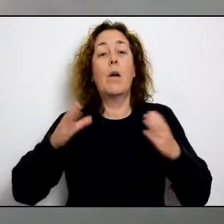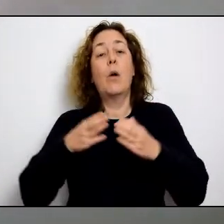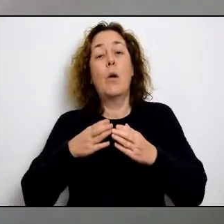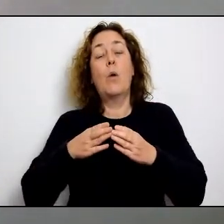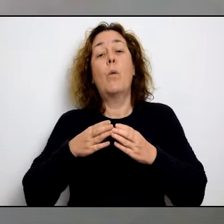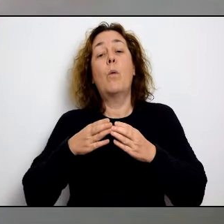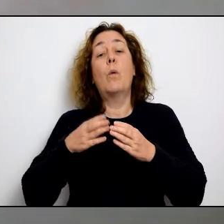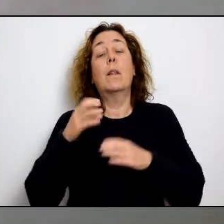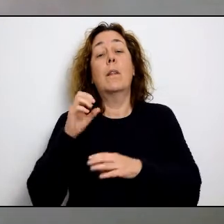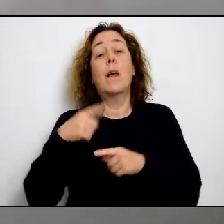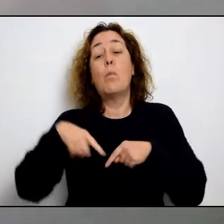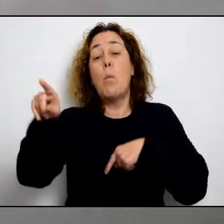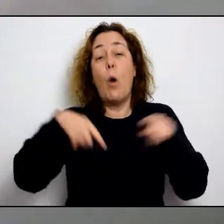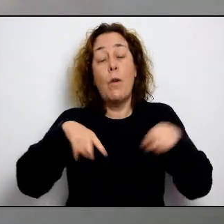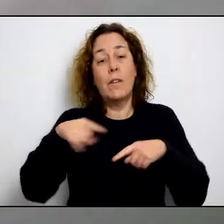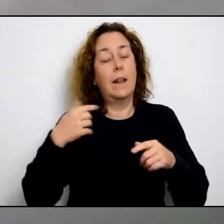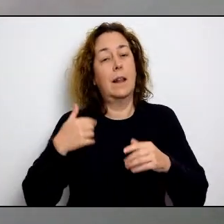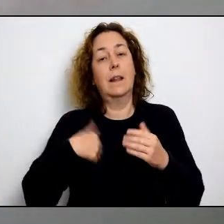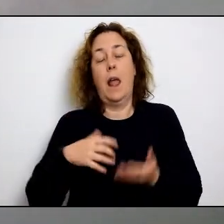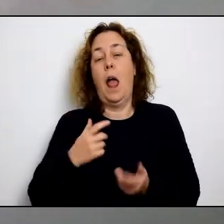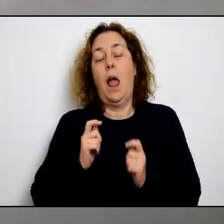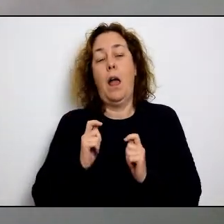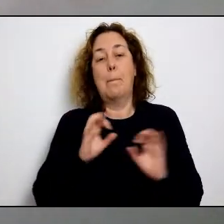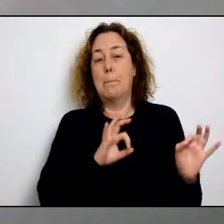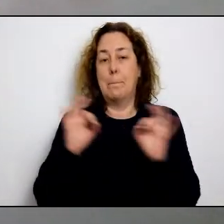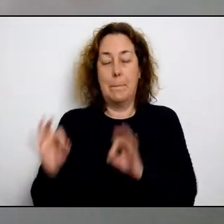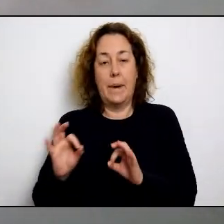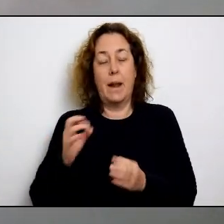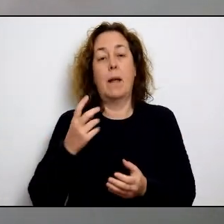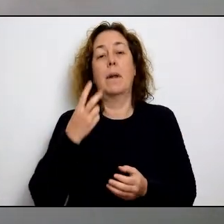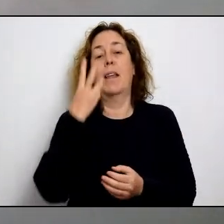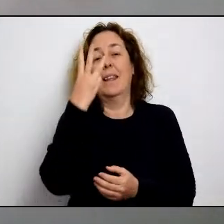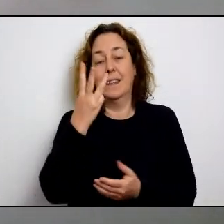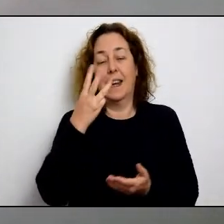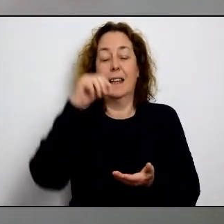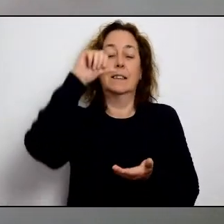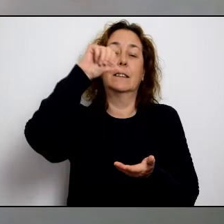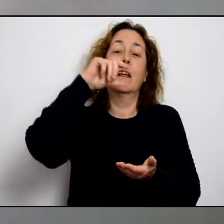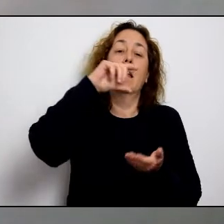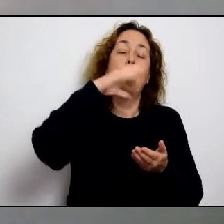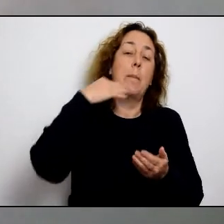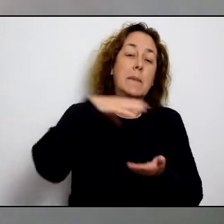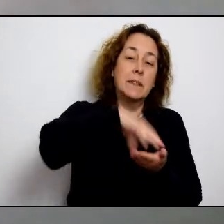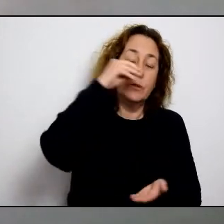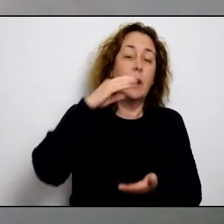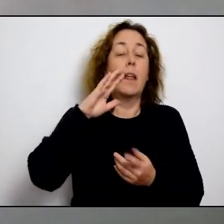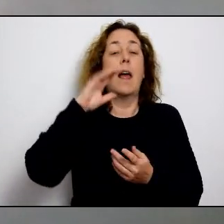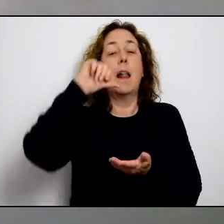i 34 que estan sent ateses a domicili o en els geriàtrics. La unitat mòbil que està posada a disposició,